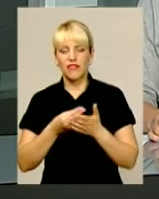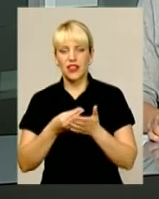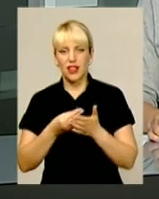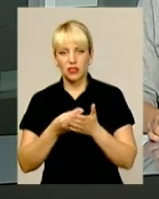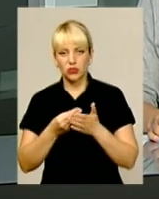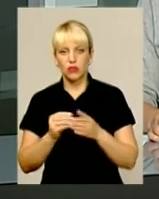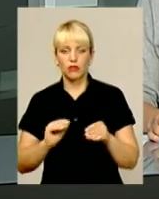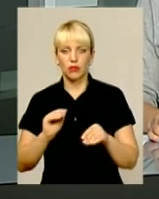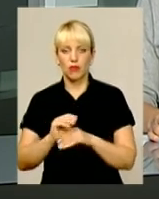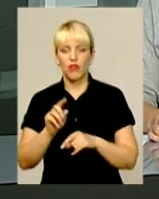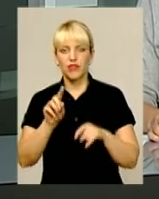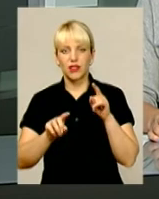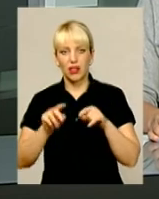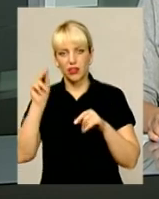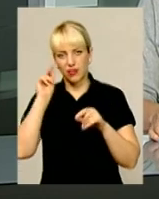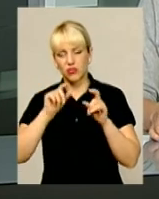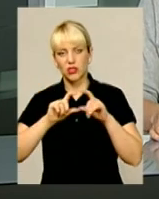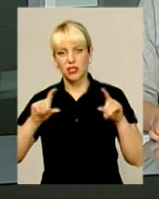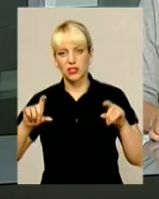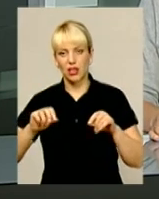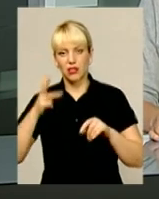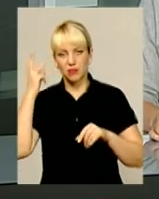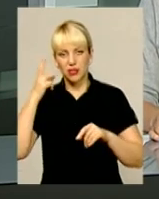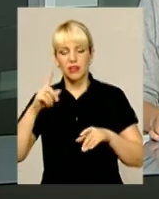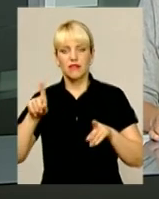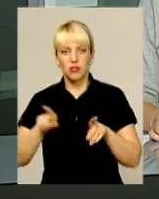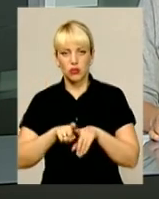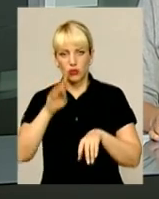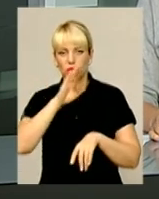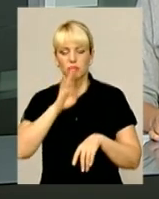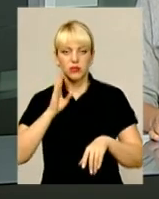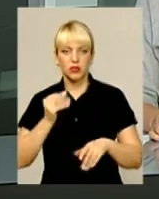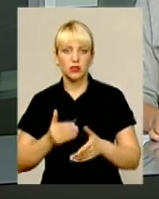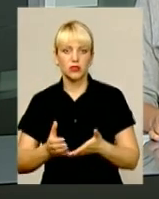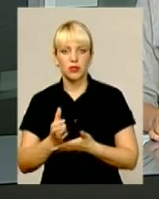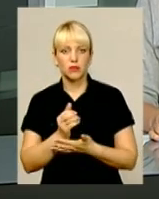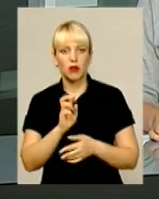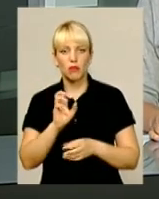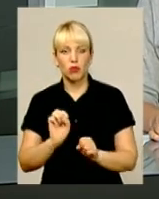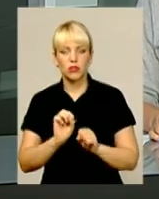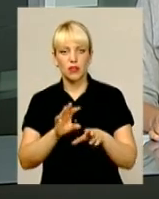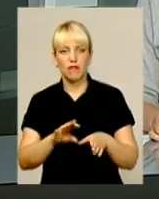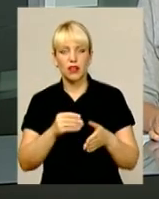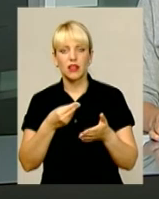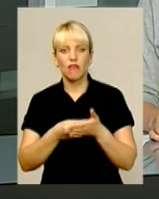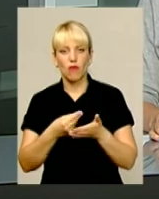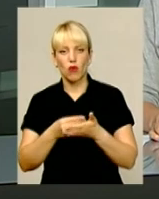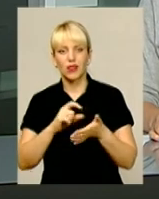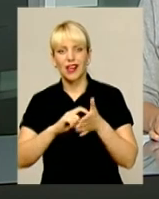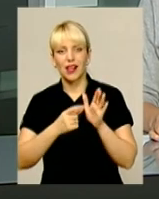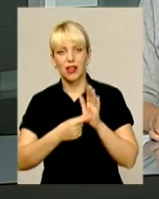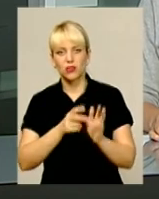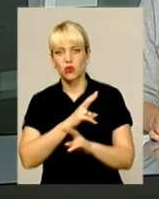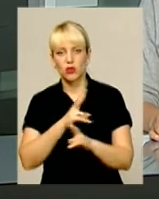бонус, подекуди у навчальних закладах Хмельницького батьки все одно збирають гроші. Бо здавати у фонд класу ніхто не забороняв.